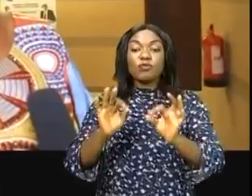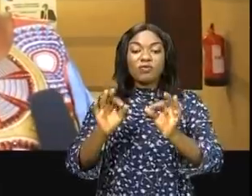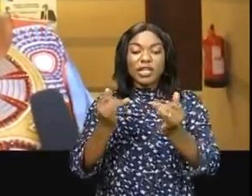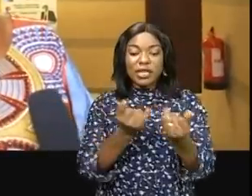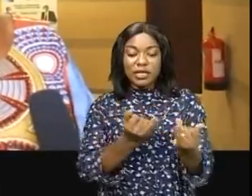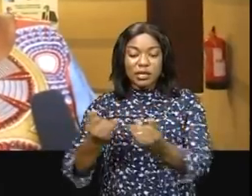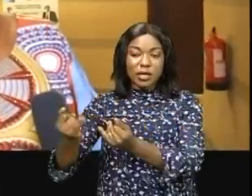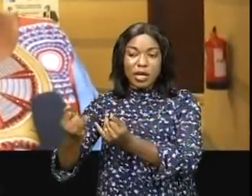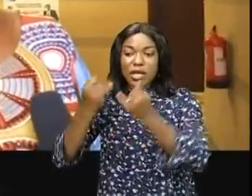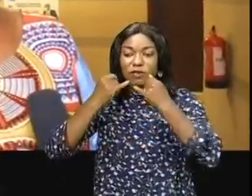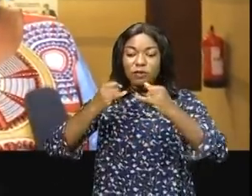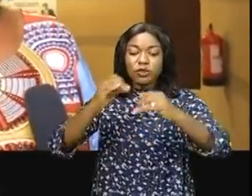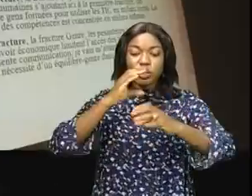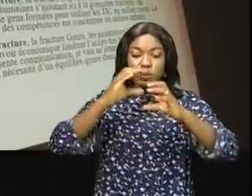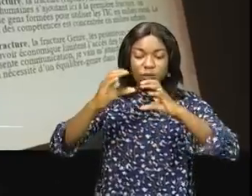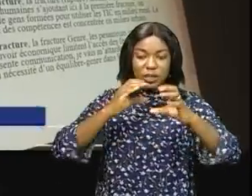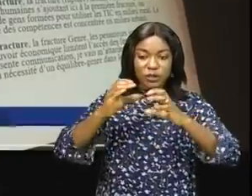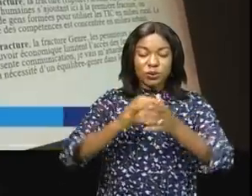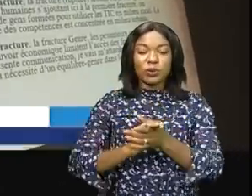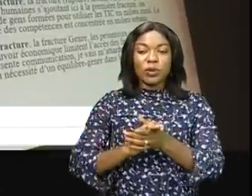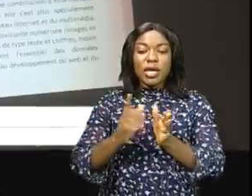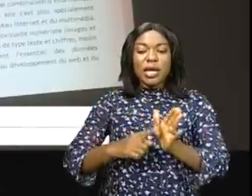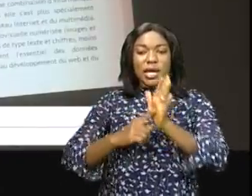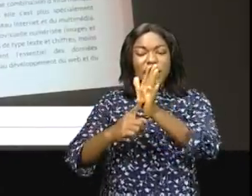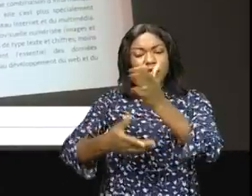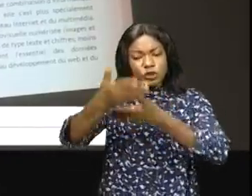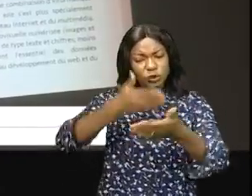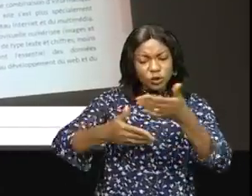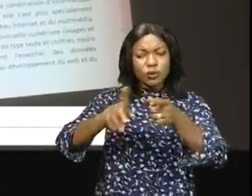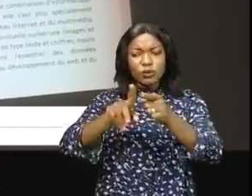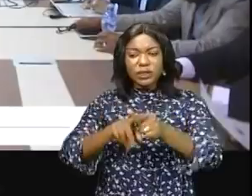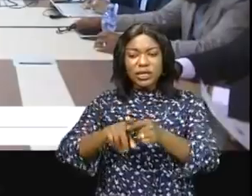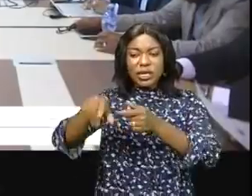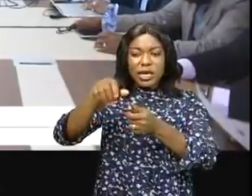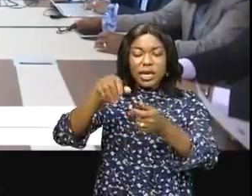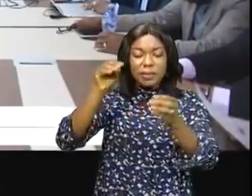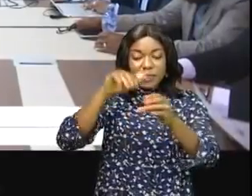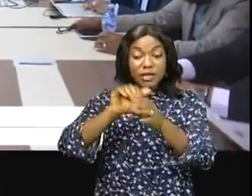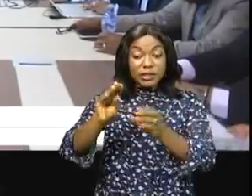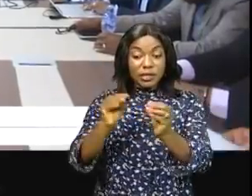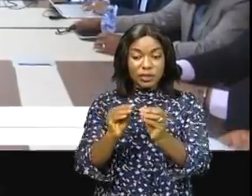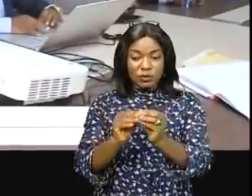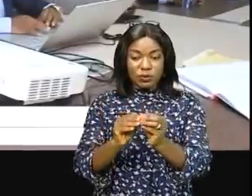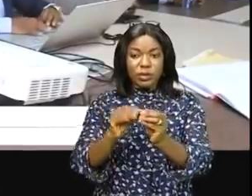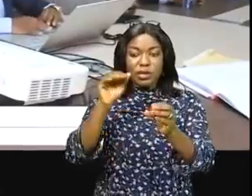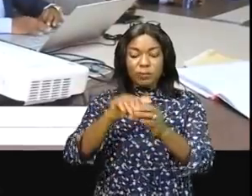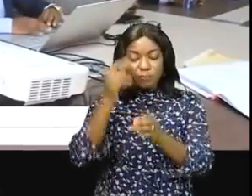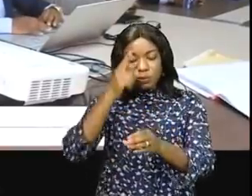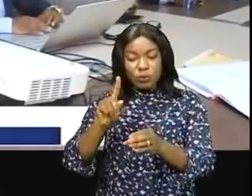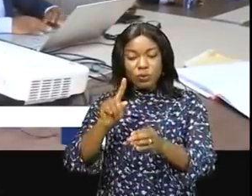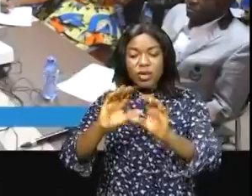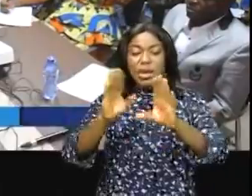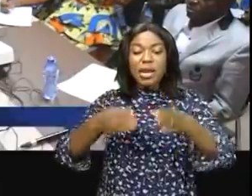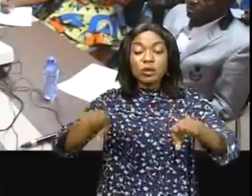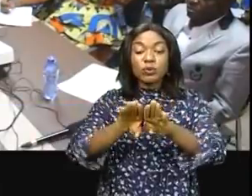de l'information et de communication. Exposés et échanges étaient au menu de cette rencontre initiée dans le cadre de la